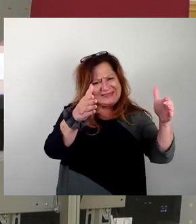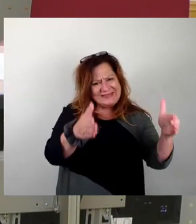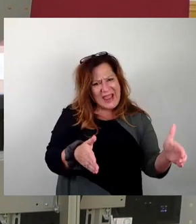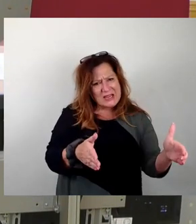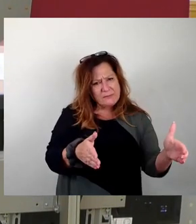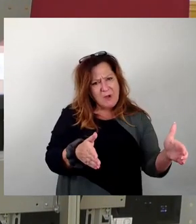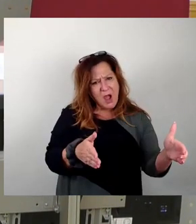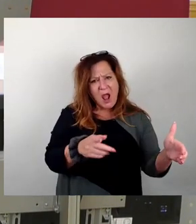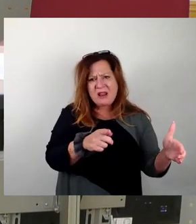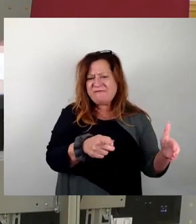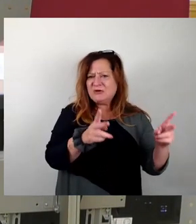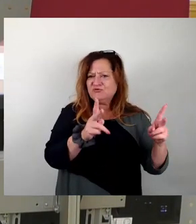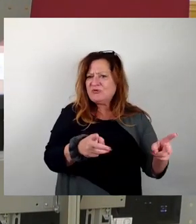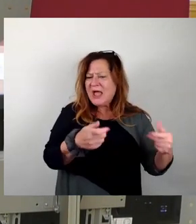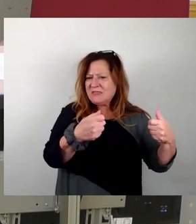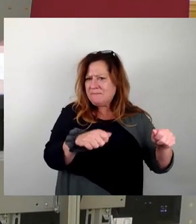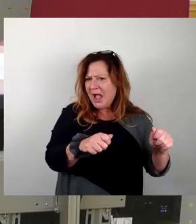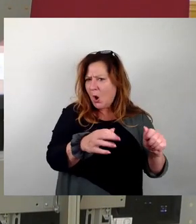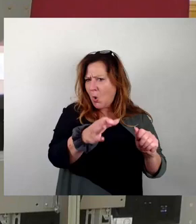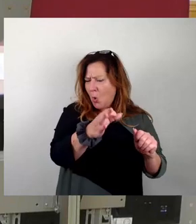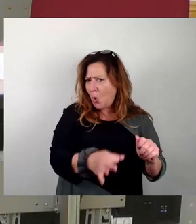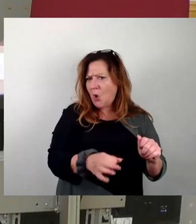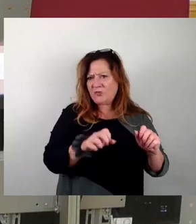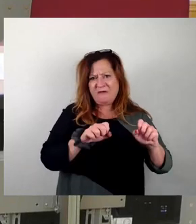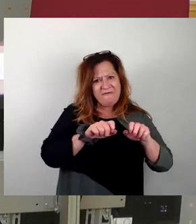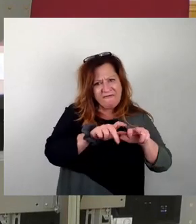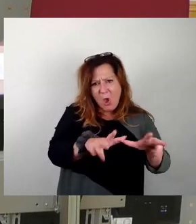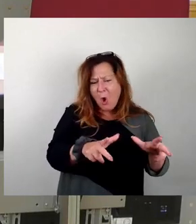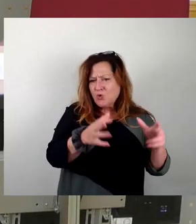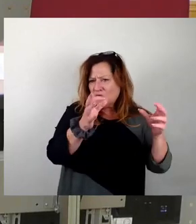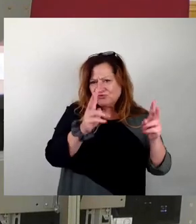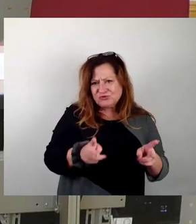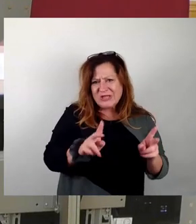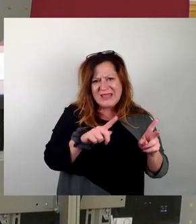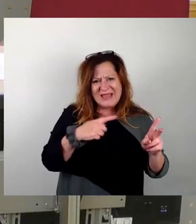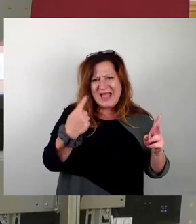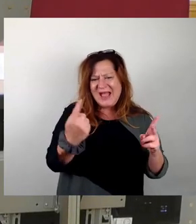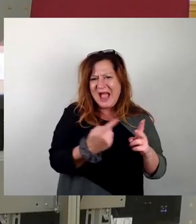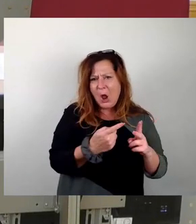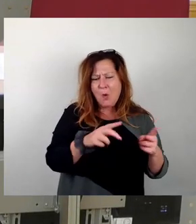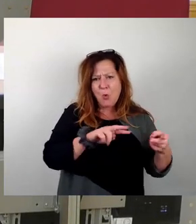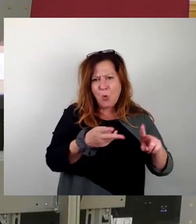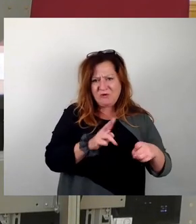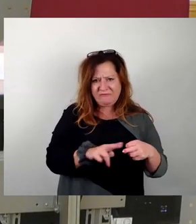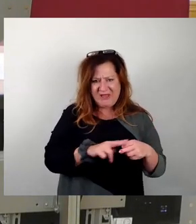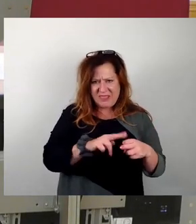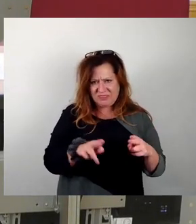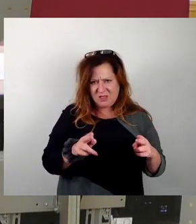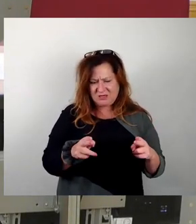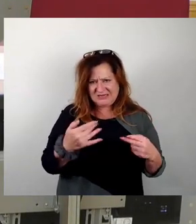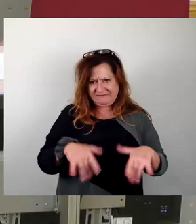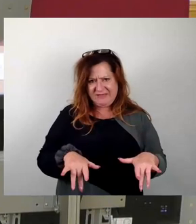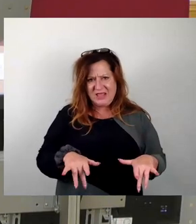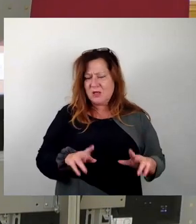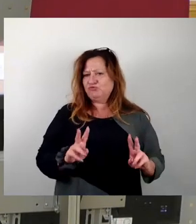städtebaulichen Verortung, in seiner Wirkung in den Stadtraum per se unverändert war. Aber das ist es ja eben nicht. Allein dieser